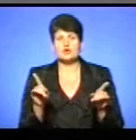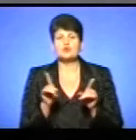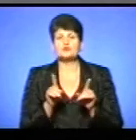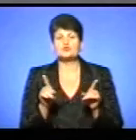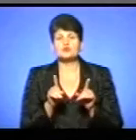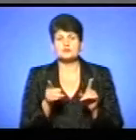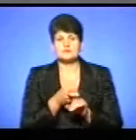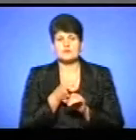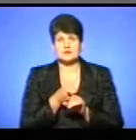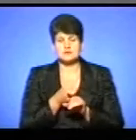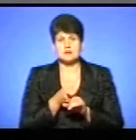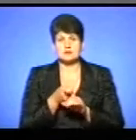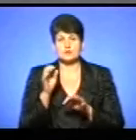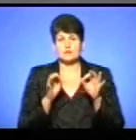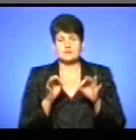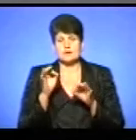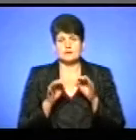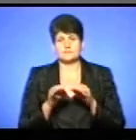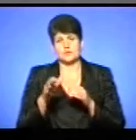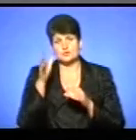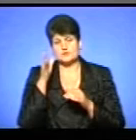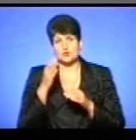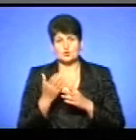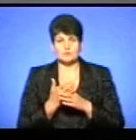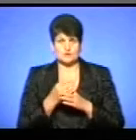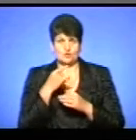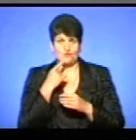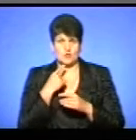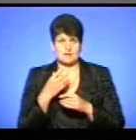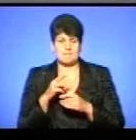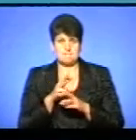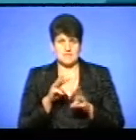коефіцієнту, власне, і освітньої субвенції, каже міністр? Давайте почуємо.